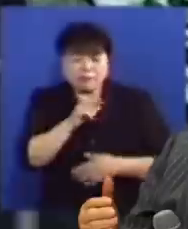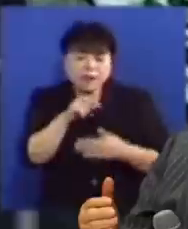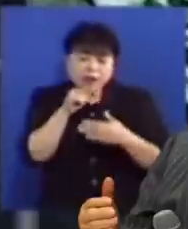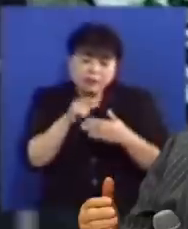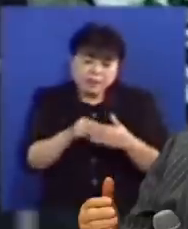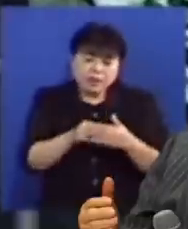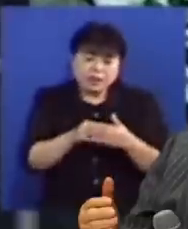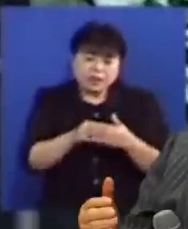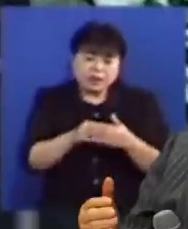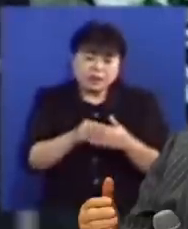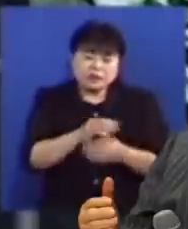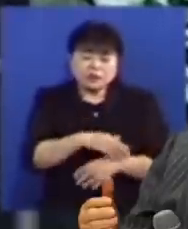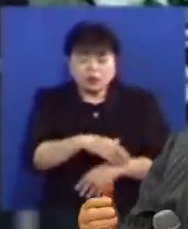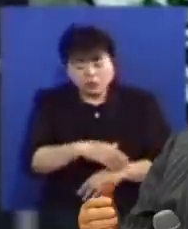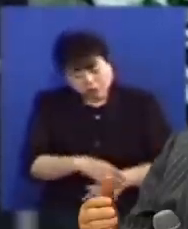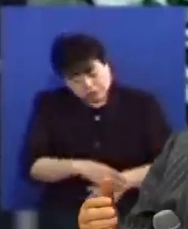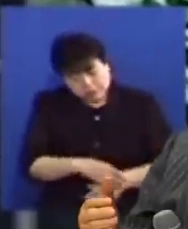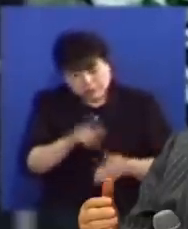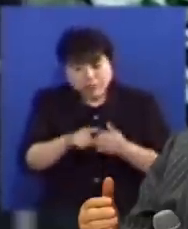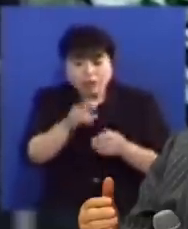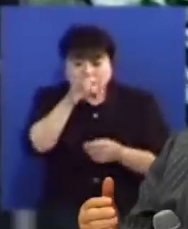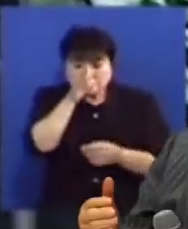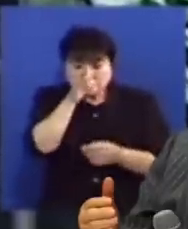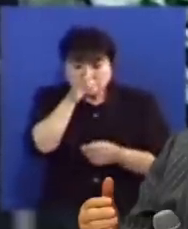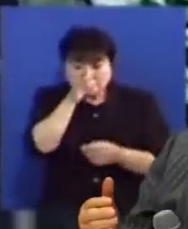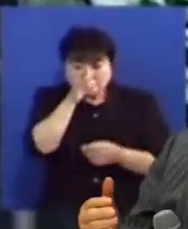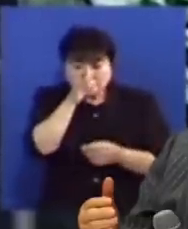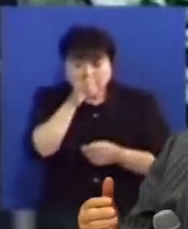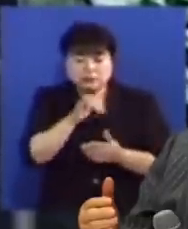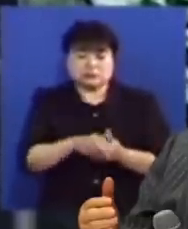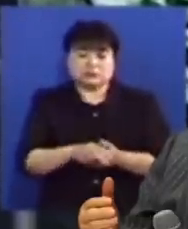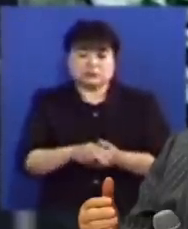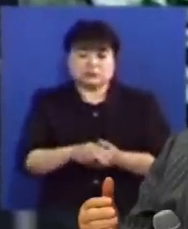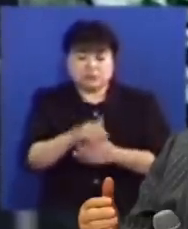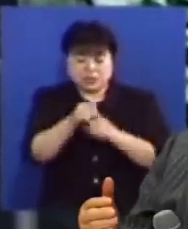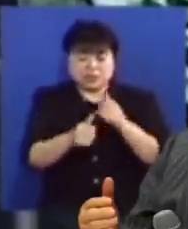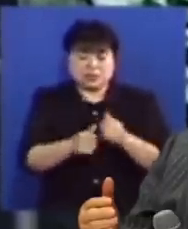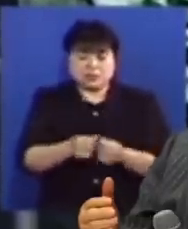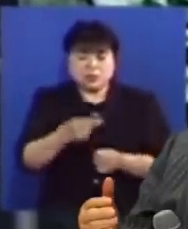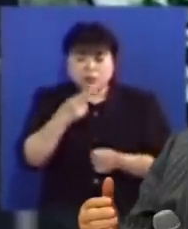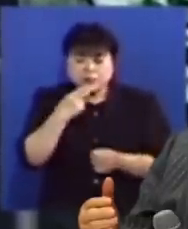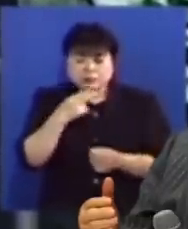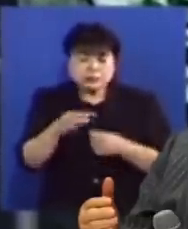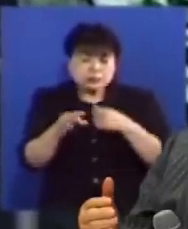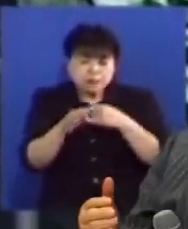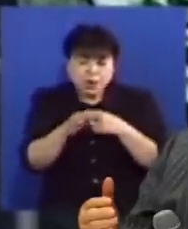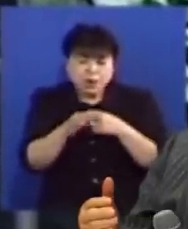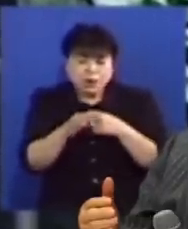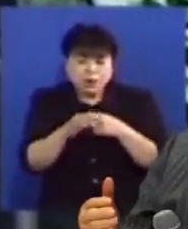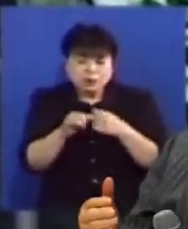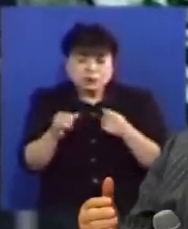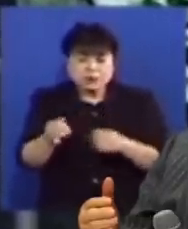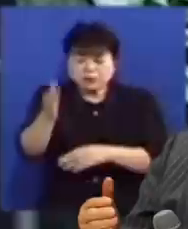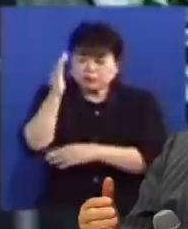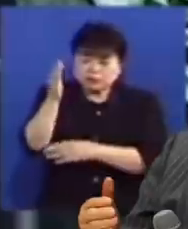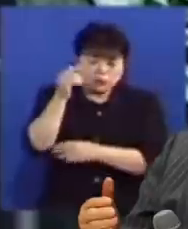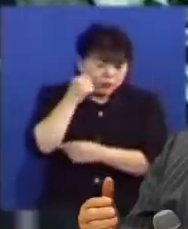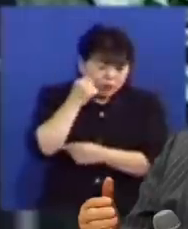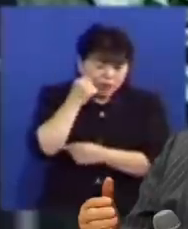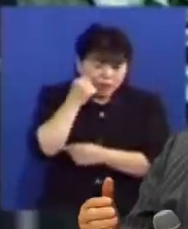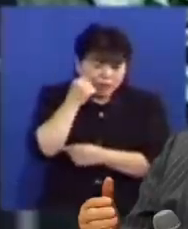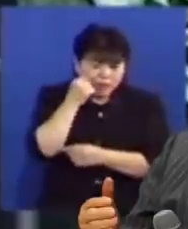기운이 쫙 빠졌을 때가 있습니다 그러면 하나님이 안 계시면 내가 그 사람들에게 무슨 말씀을 전합니까